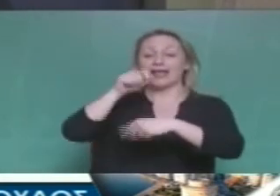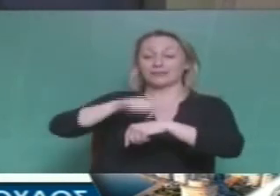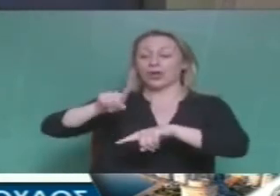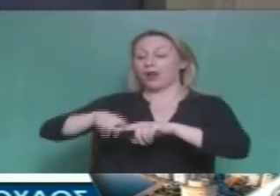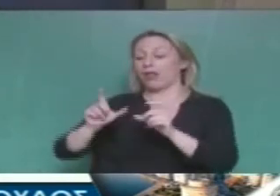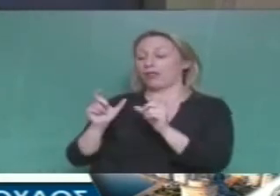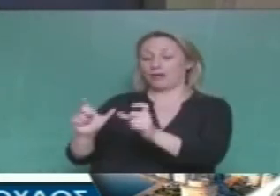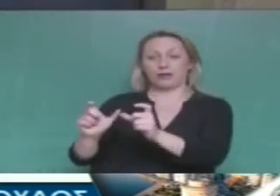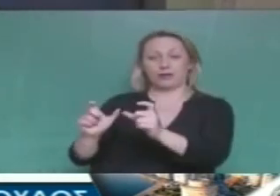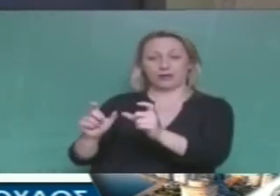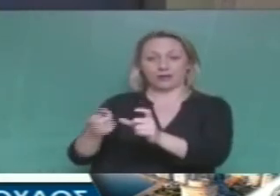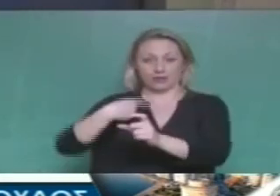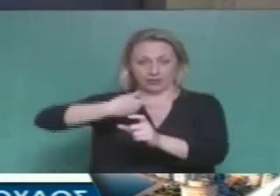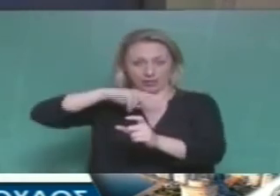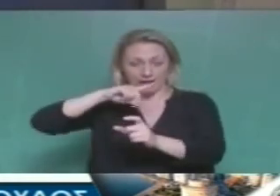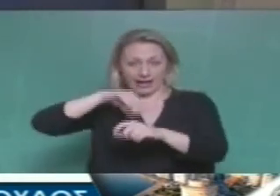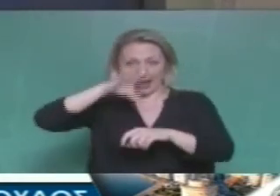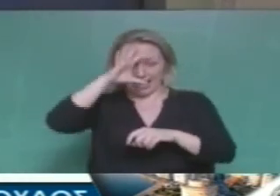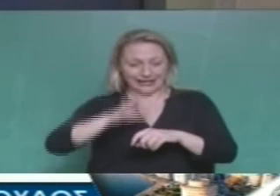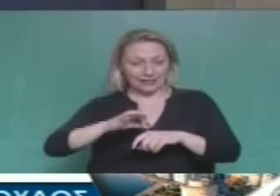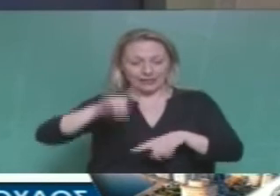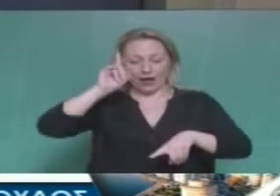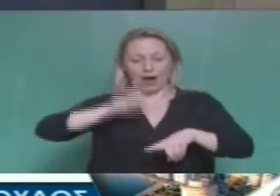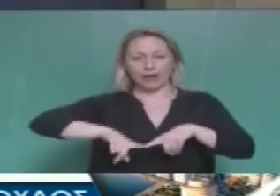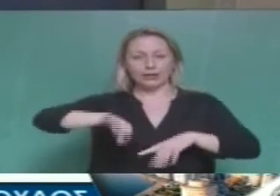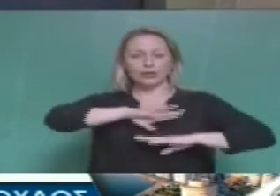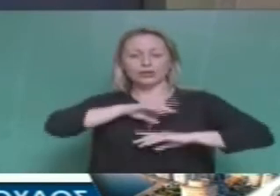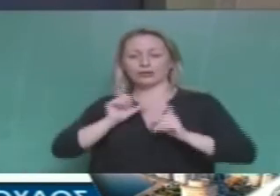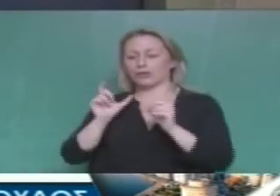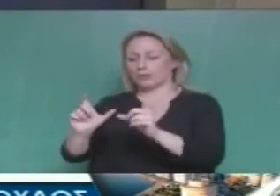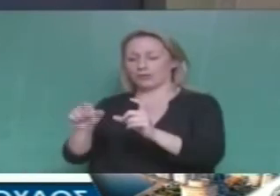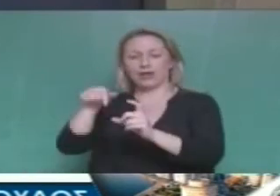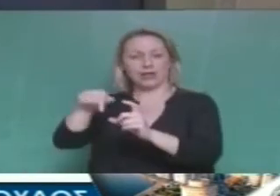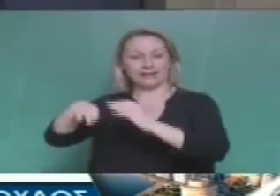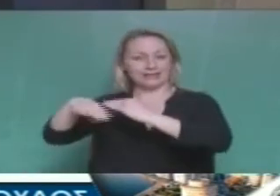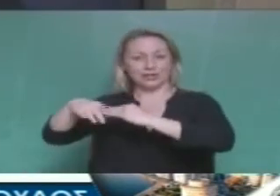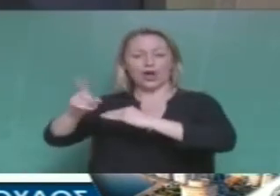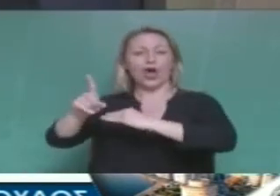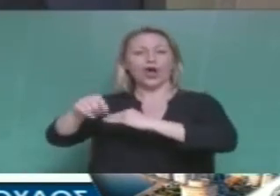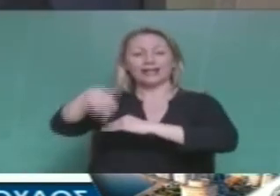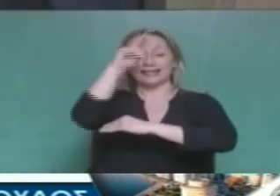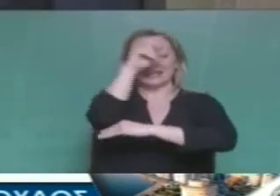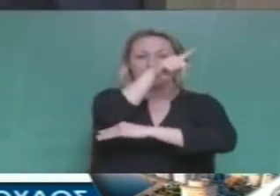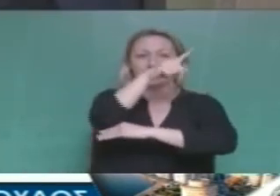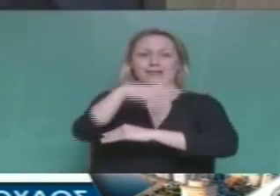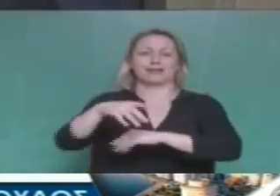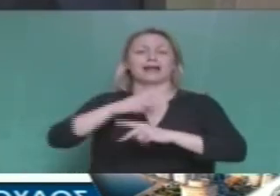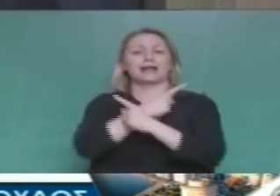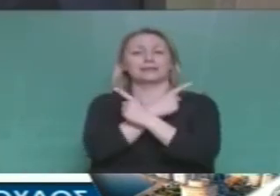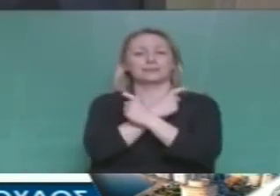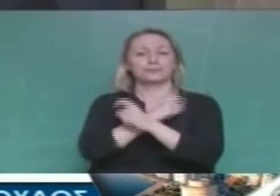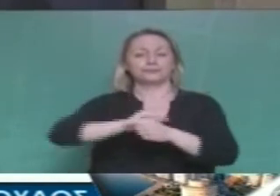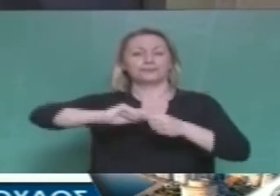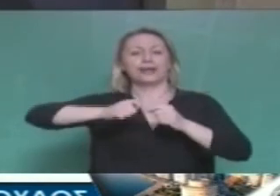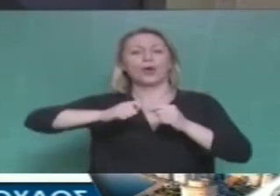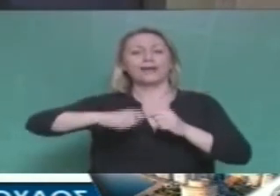ελληνικός στρατός στην πραγματικότητα βάζουν ένα ελληνικό στρατό να προστατεύει ουσιαστικά όχι τα ελληνικά αλλά τα γερμανικά, τα αυστριακά, τα ουγγρικά, τα